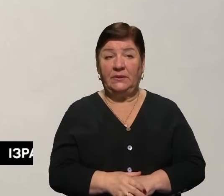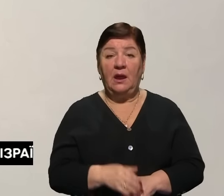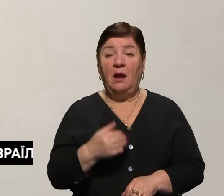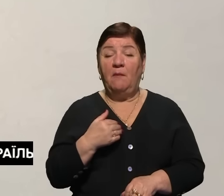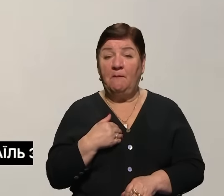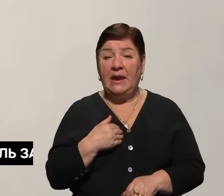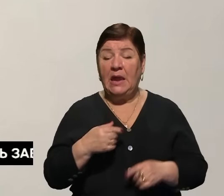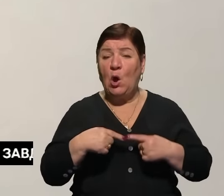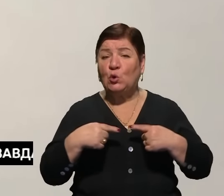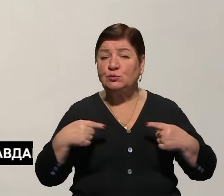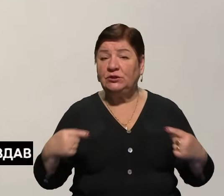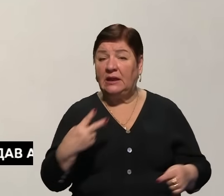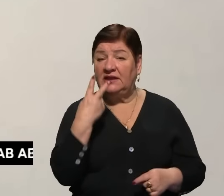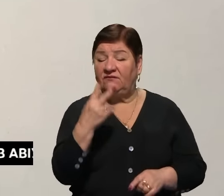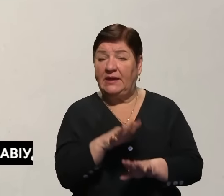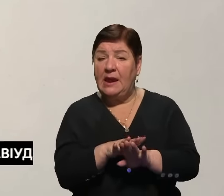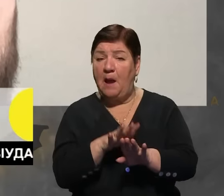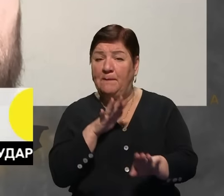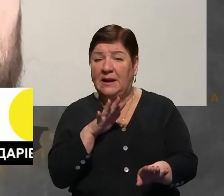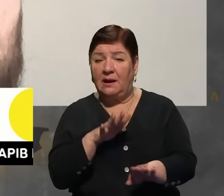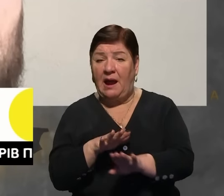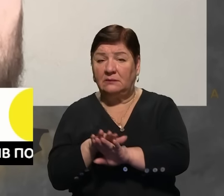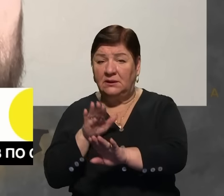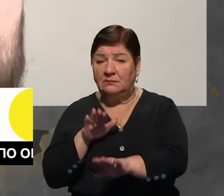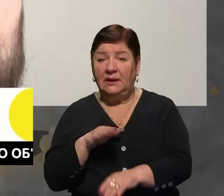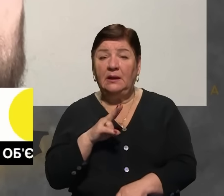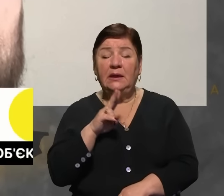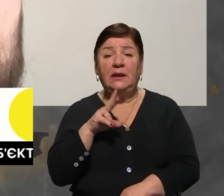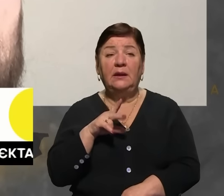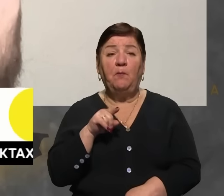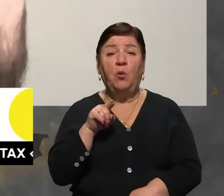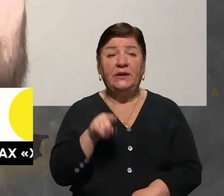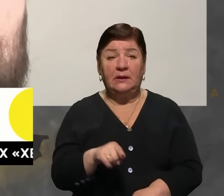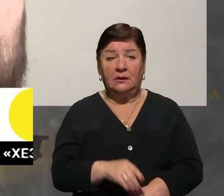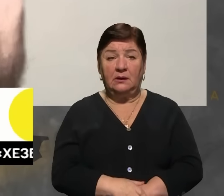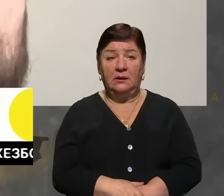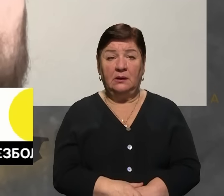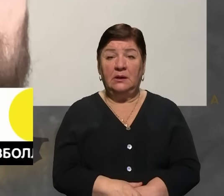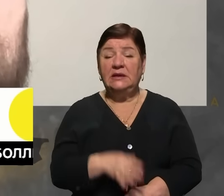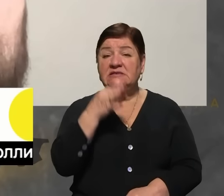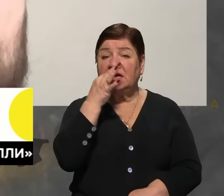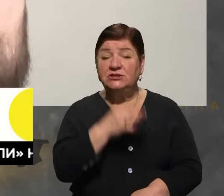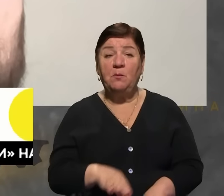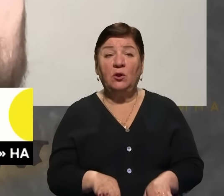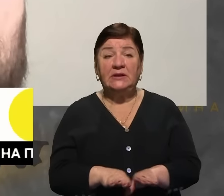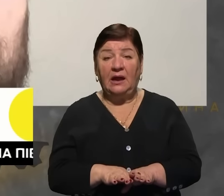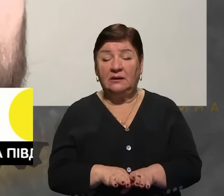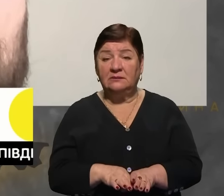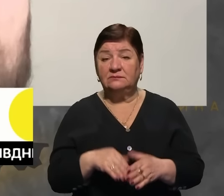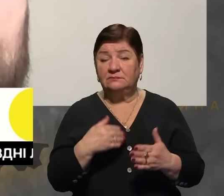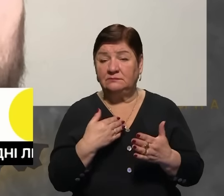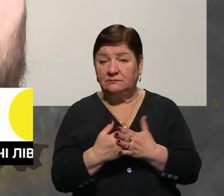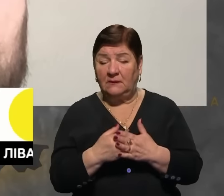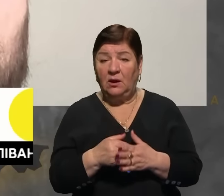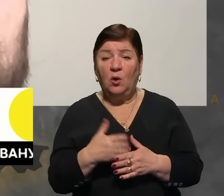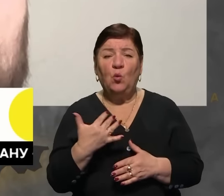розмотали дві бригади, навіть більше, і по їх, ну, скажімо так, розмотали, мають на увазі, що